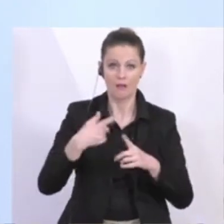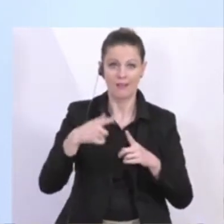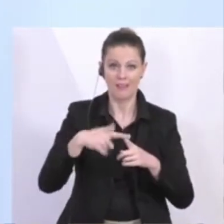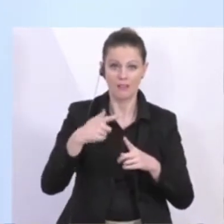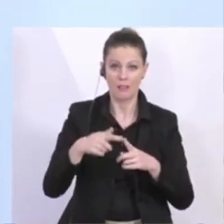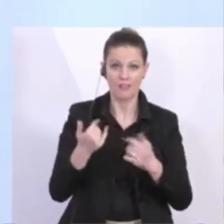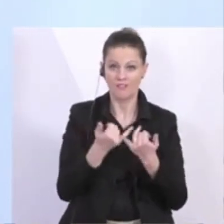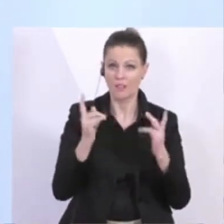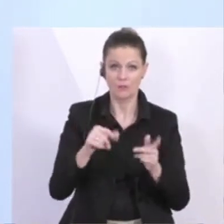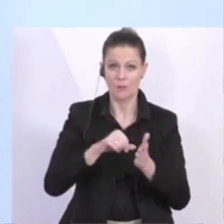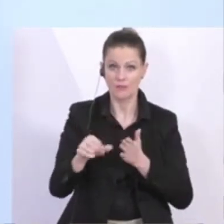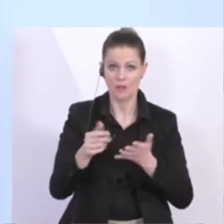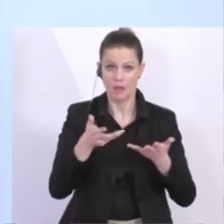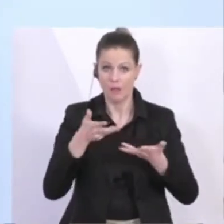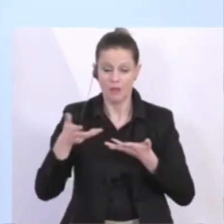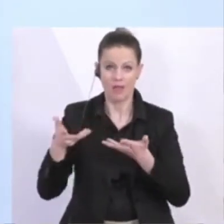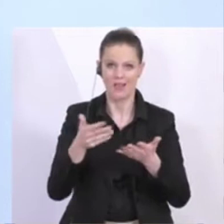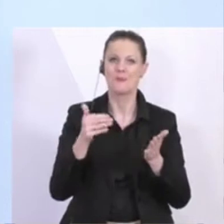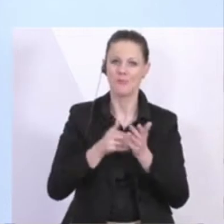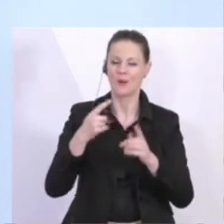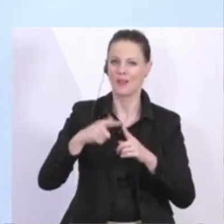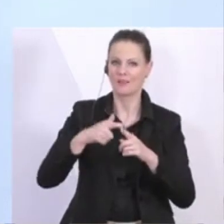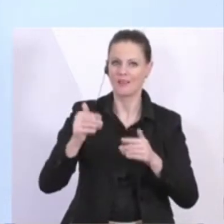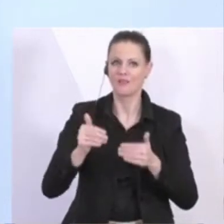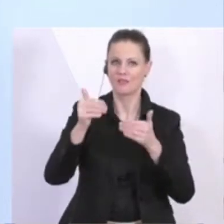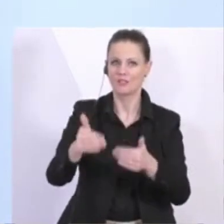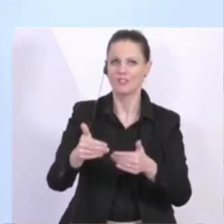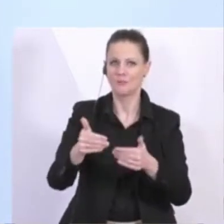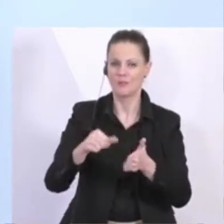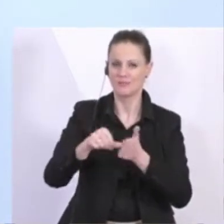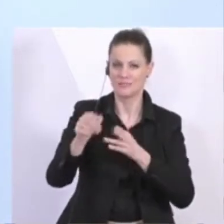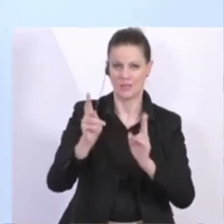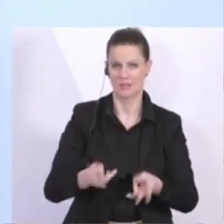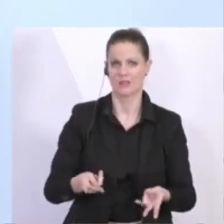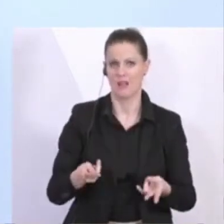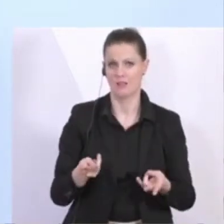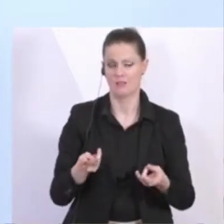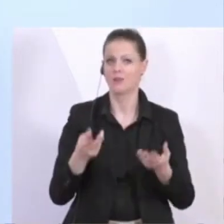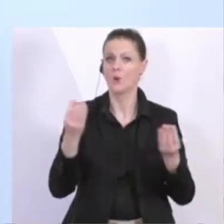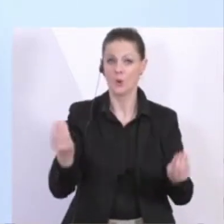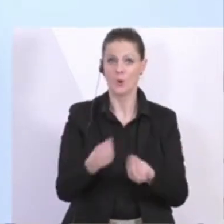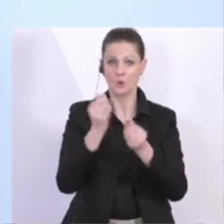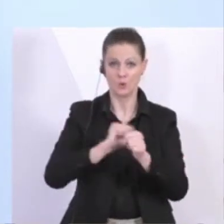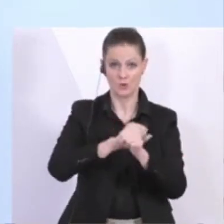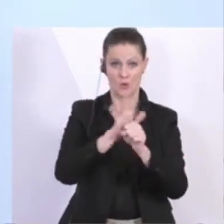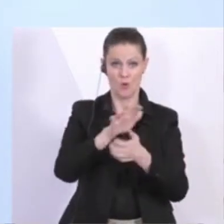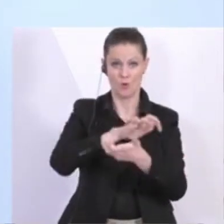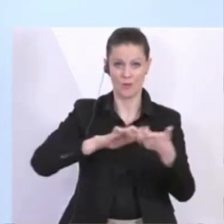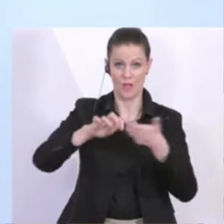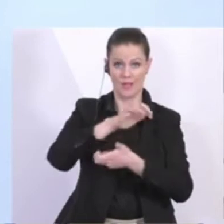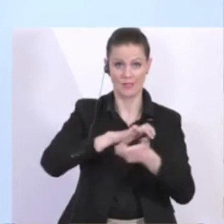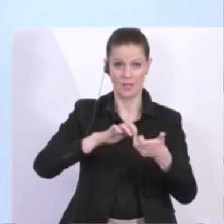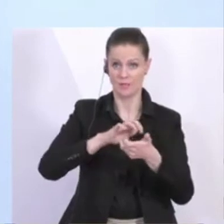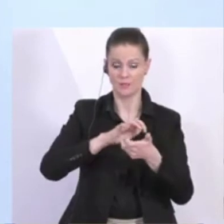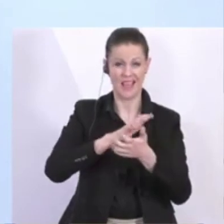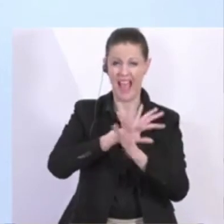zu bezahlen. Hier braucht es Kreditstundungen, damit niemand aufgrund der Corona-Krise vor dem Nicht steht.